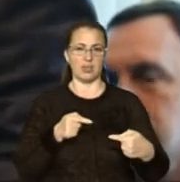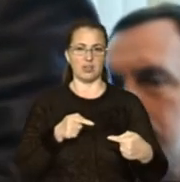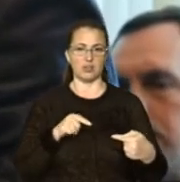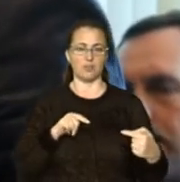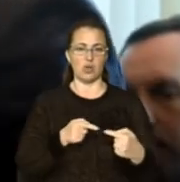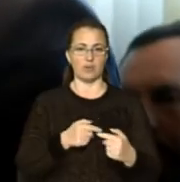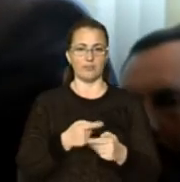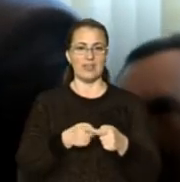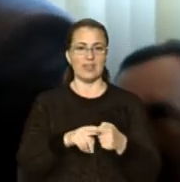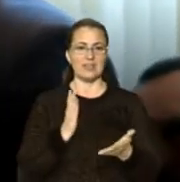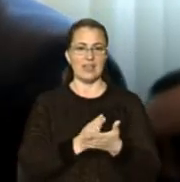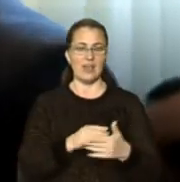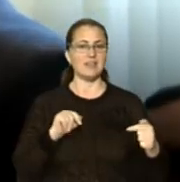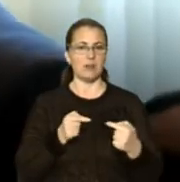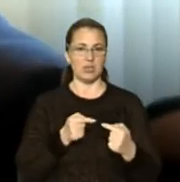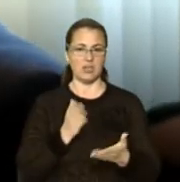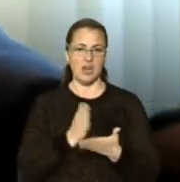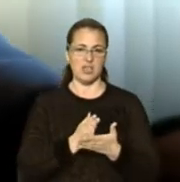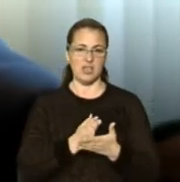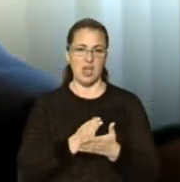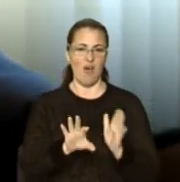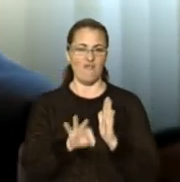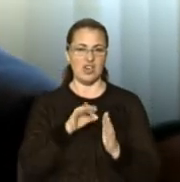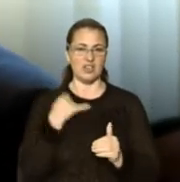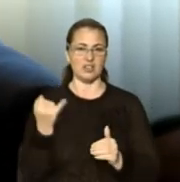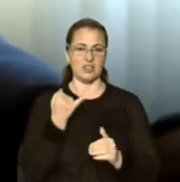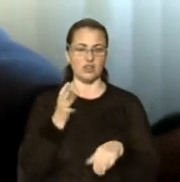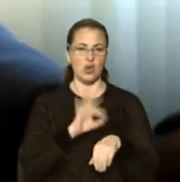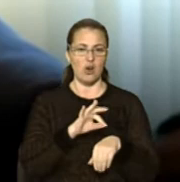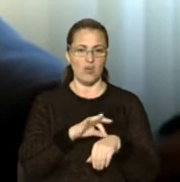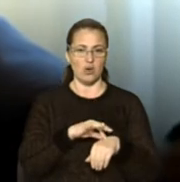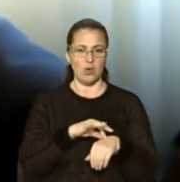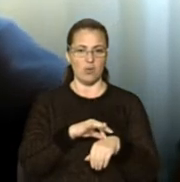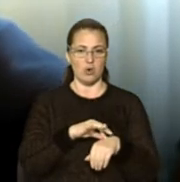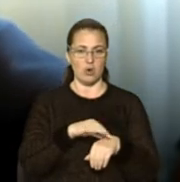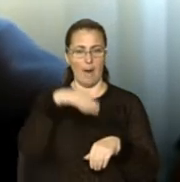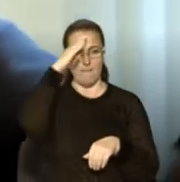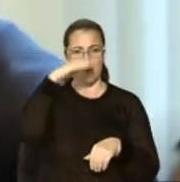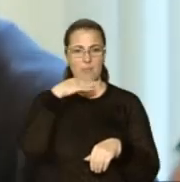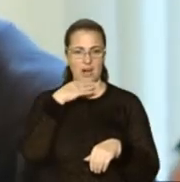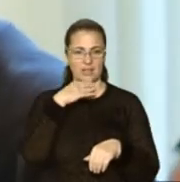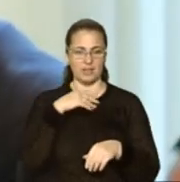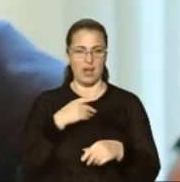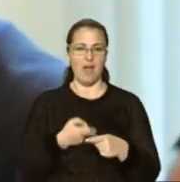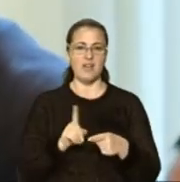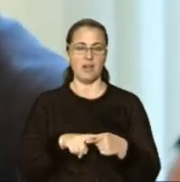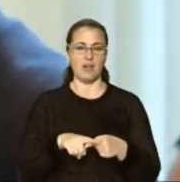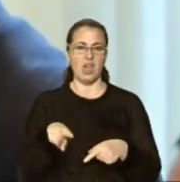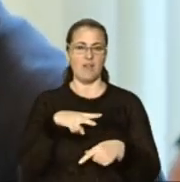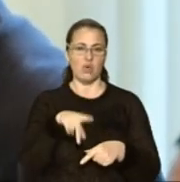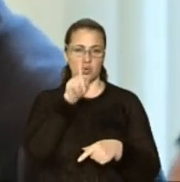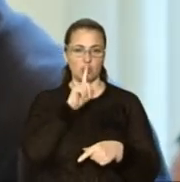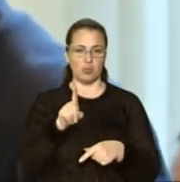Це є заперечення, є витяг з історії хвороби батька мого довірителя, який в лютому місяці